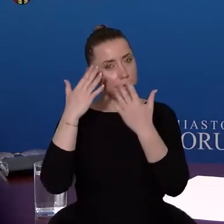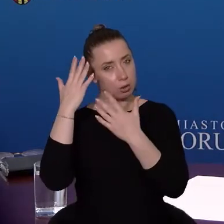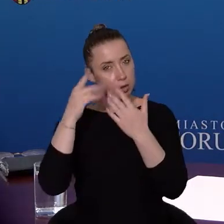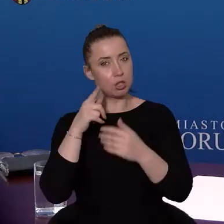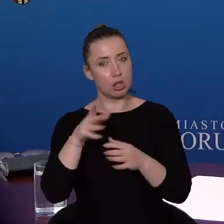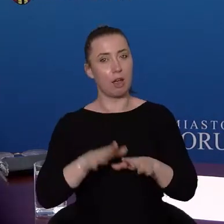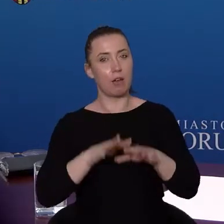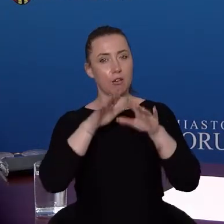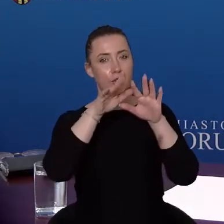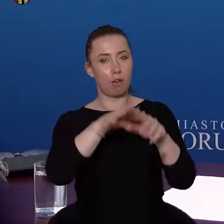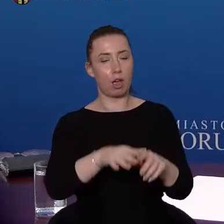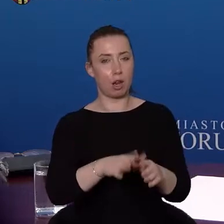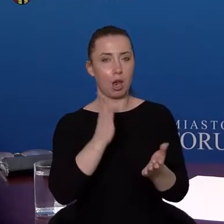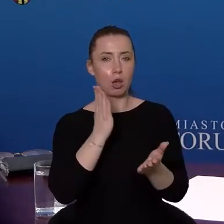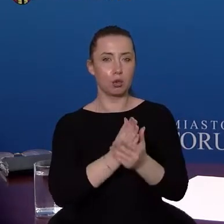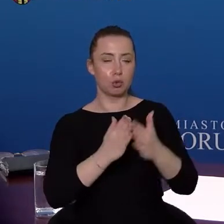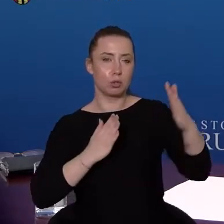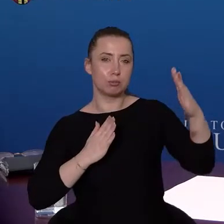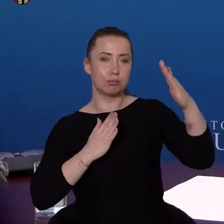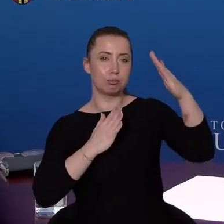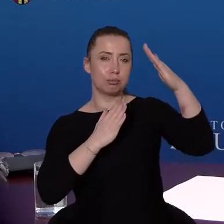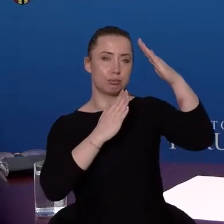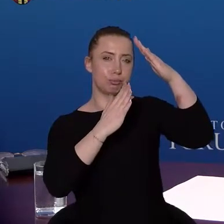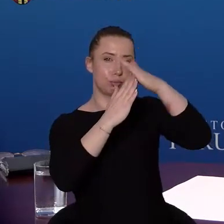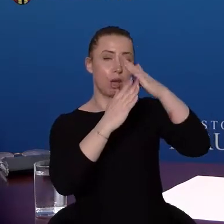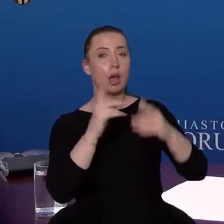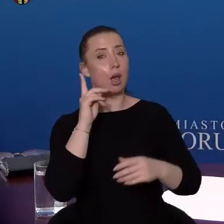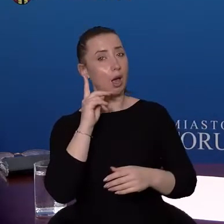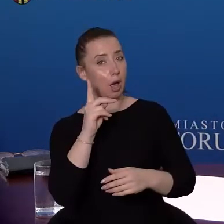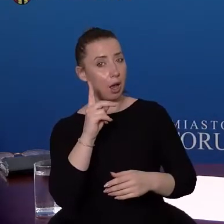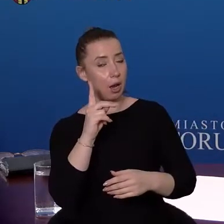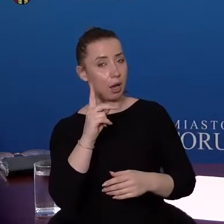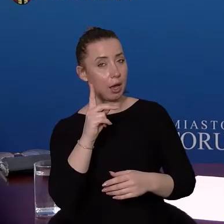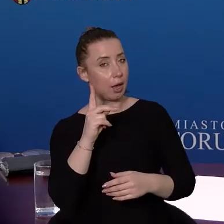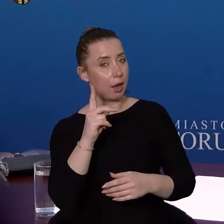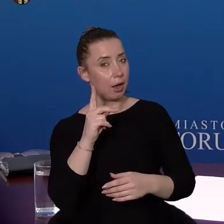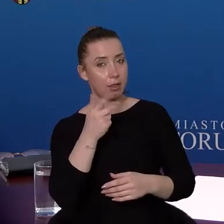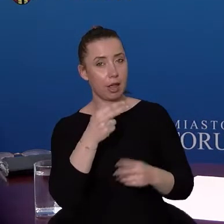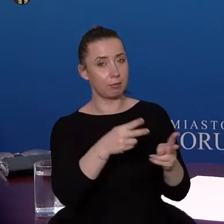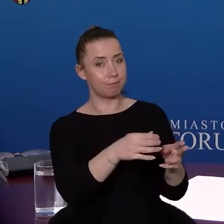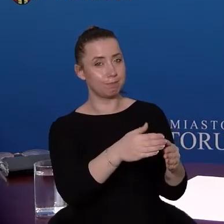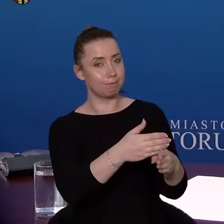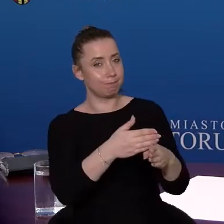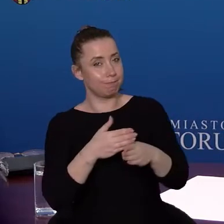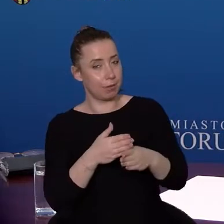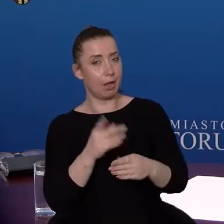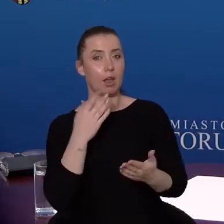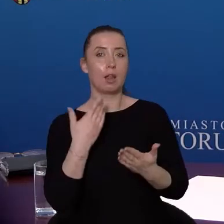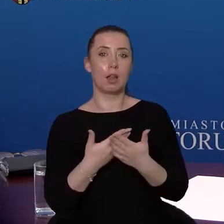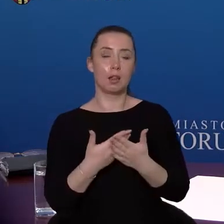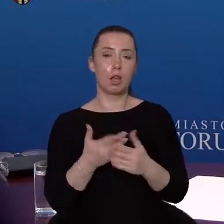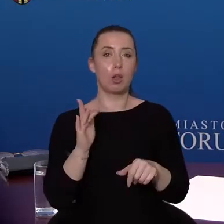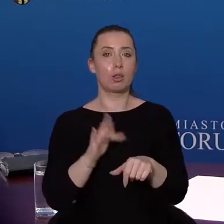fala osiąga już swoje apogeum, ale oczywiście nie ustępuje z danych. Które